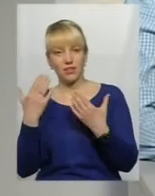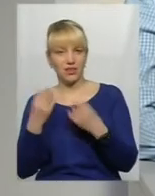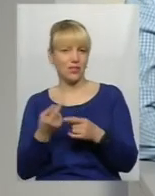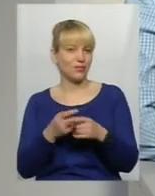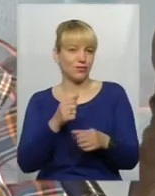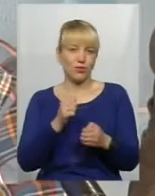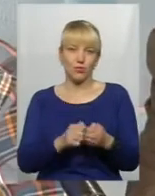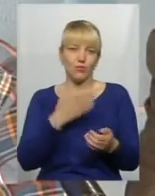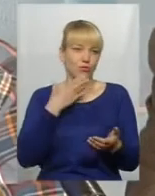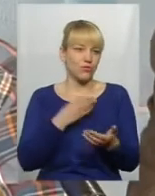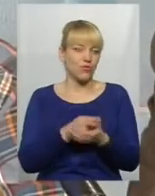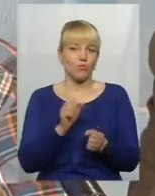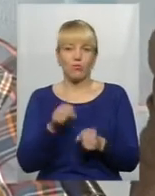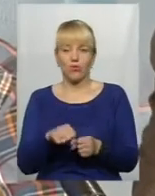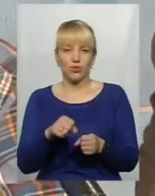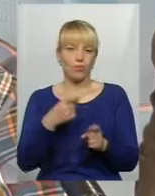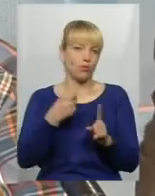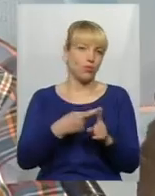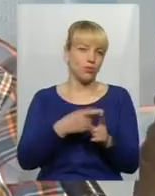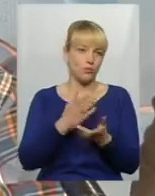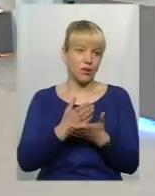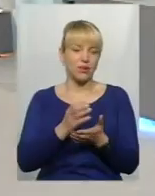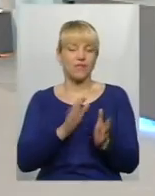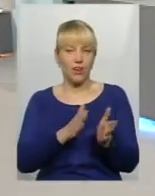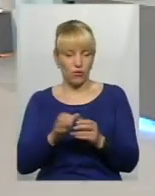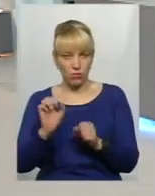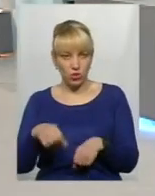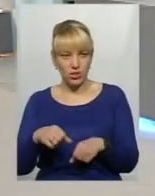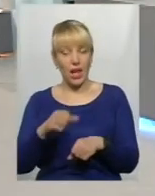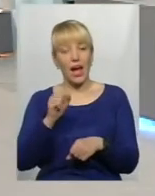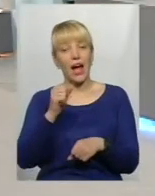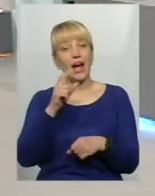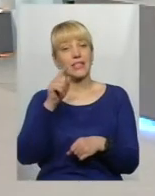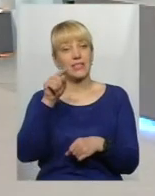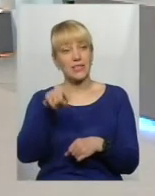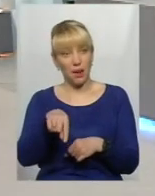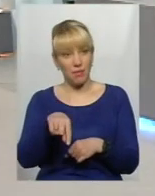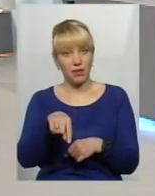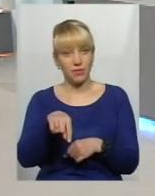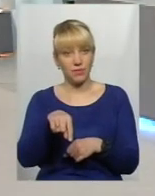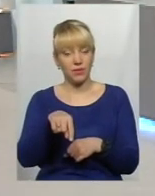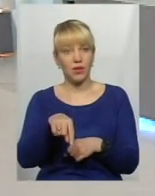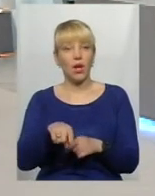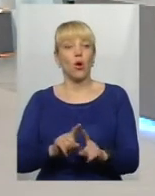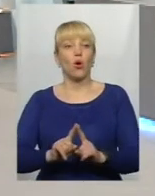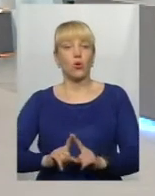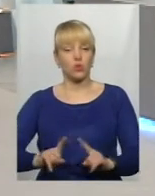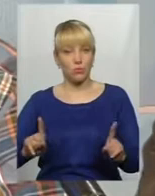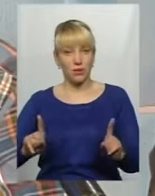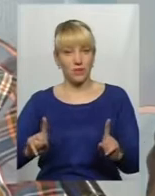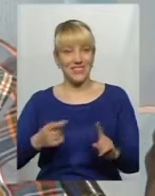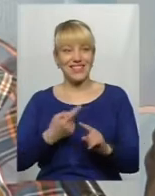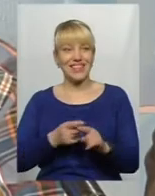може по-своєму, більш-менш якийсь люфт має і може врегулювати. А саме особливість